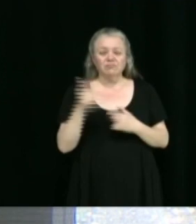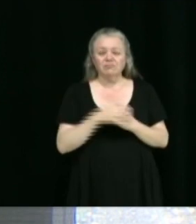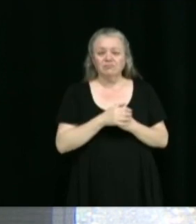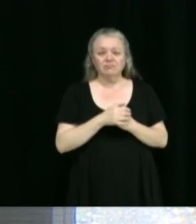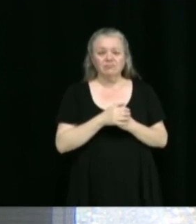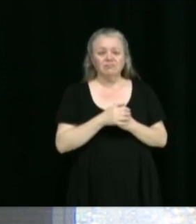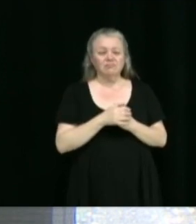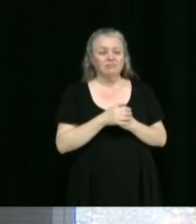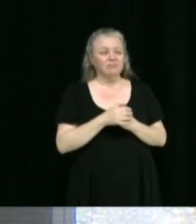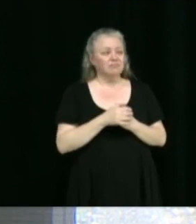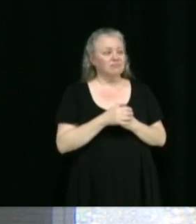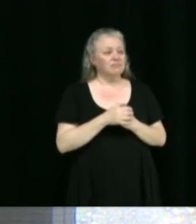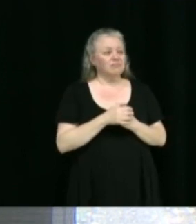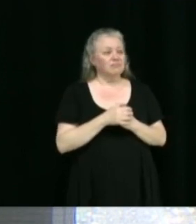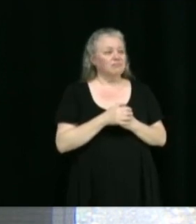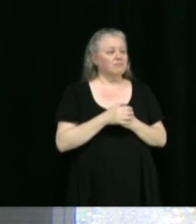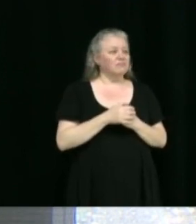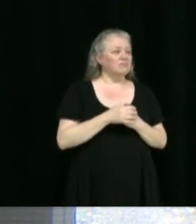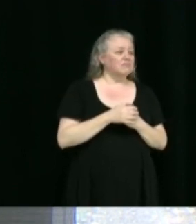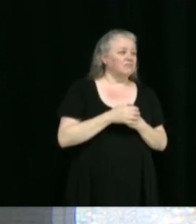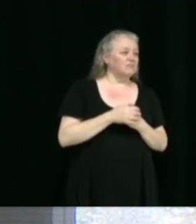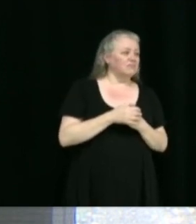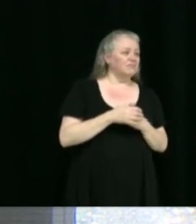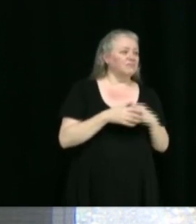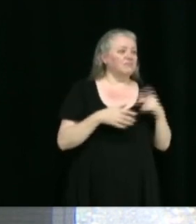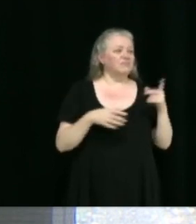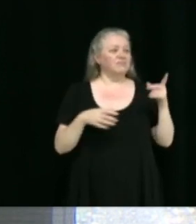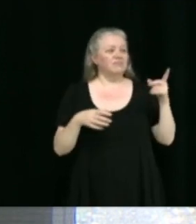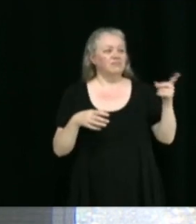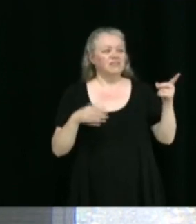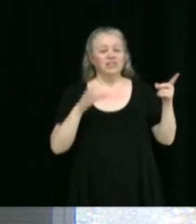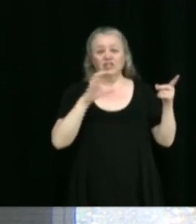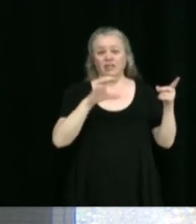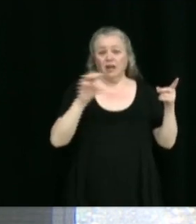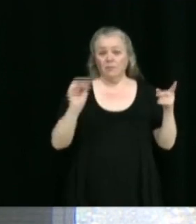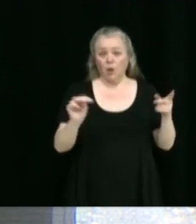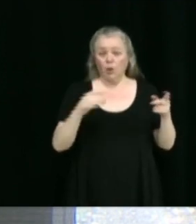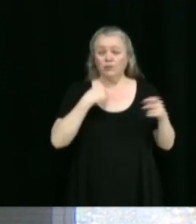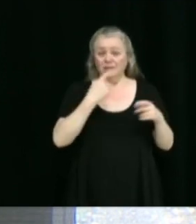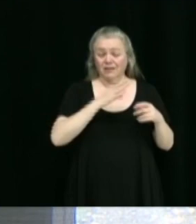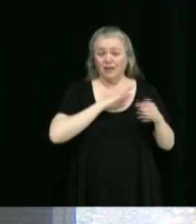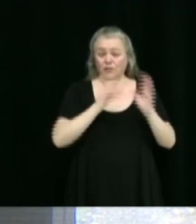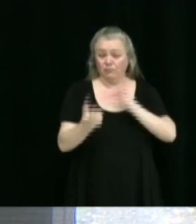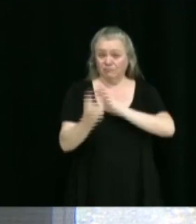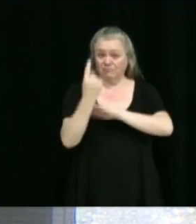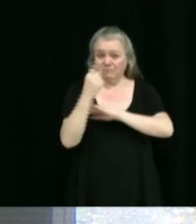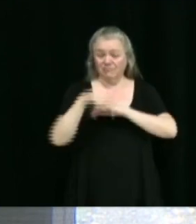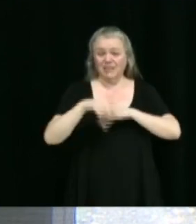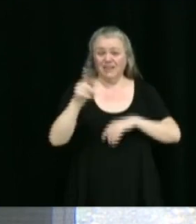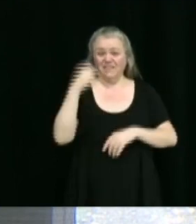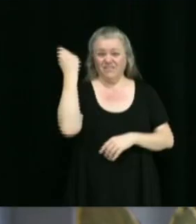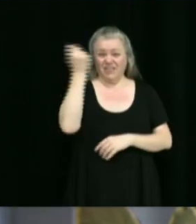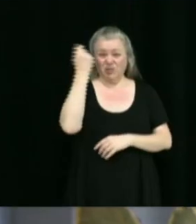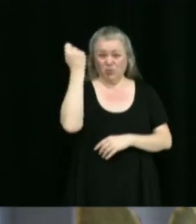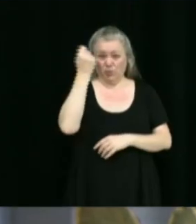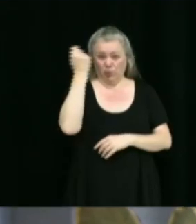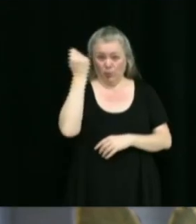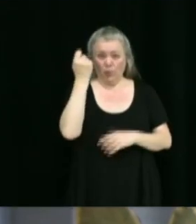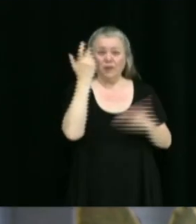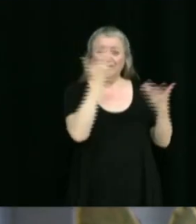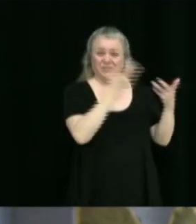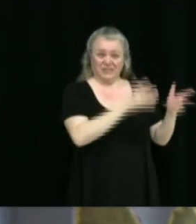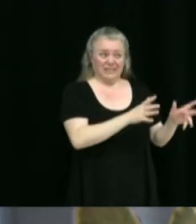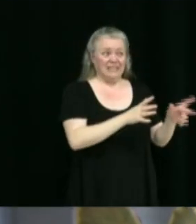la levée de la séance? M. le maire, j'aimerais ça, on a souligné des événements qui ont lieu à Victoriaville, mais moi j'ai à cœur qu